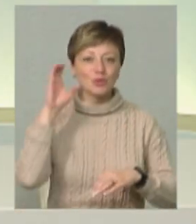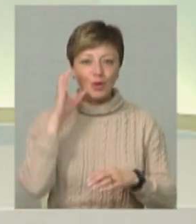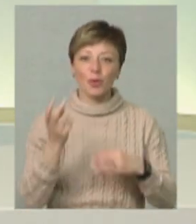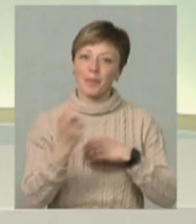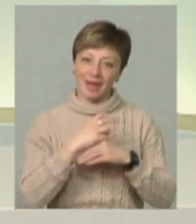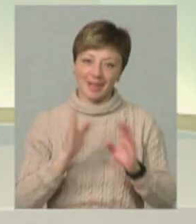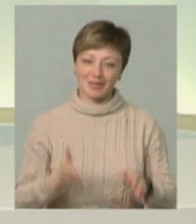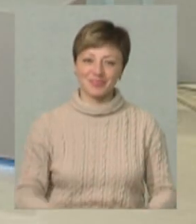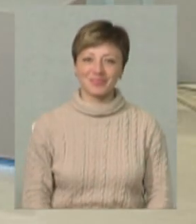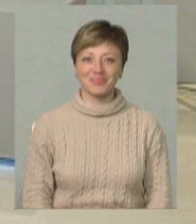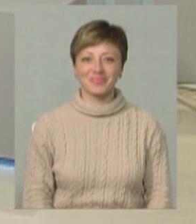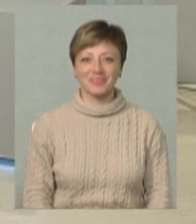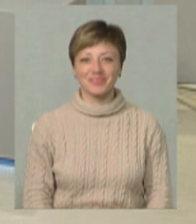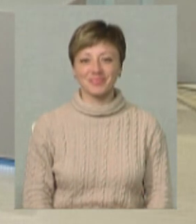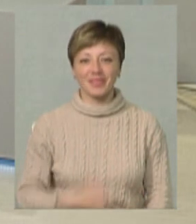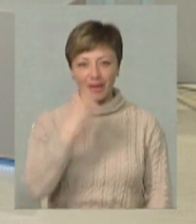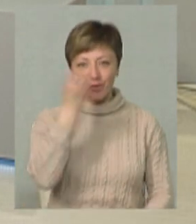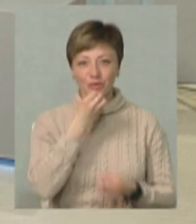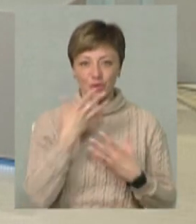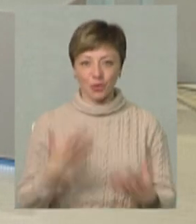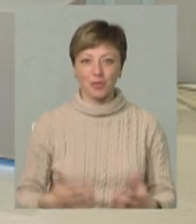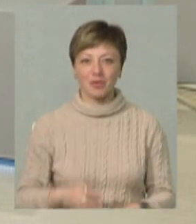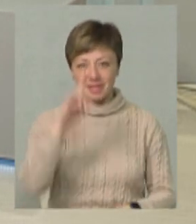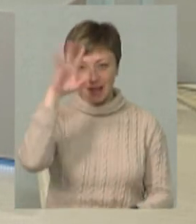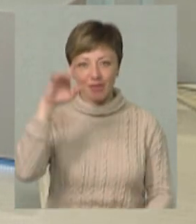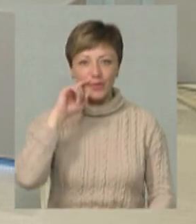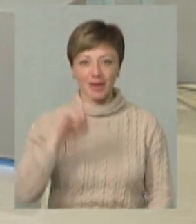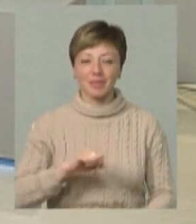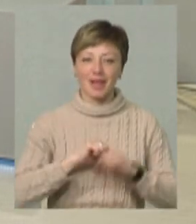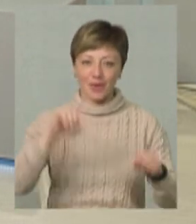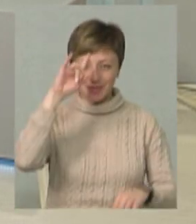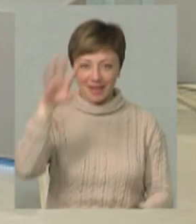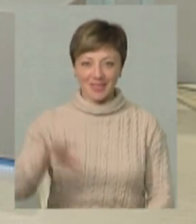хто прийде. Дякую. Всего доброго. Слава Україні. Героям слава.